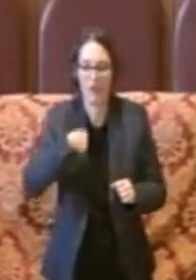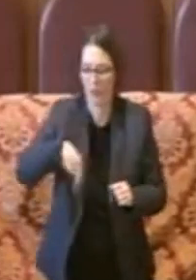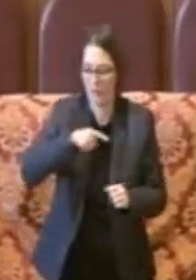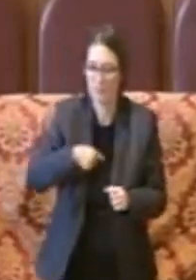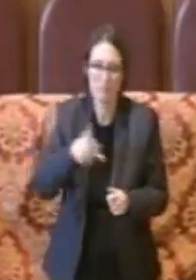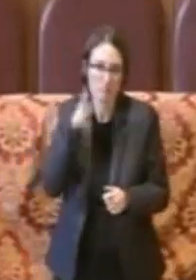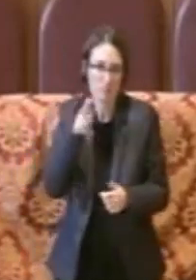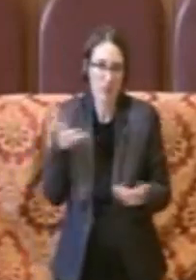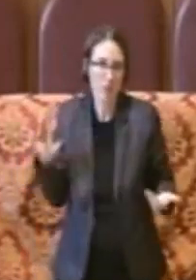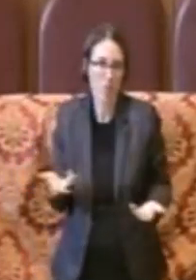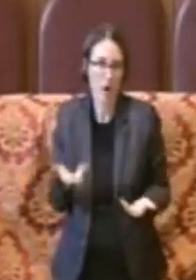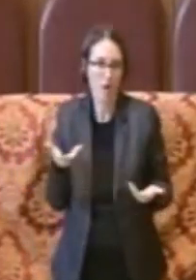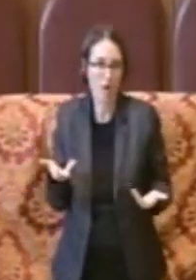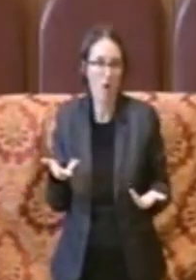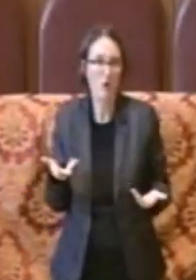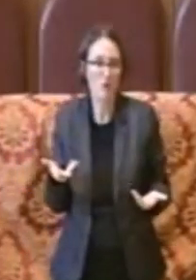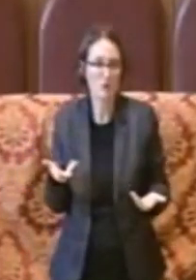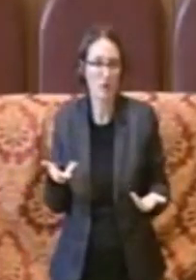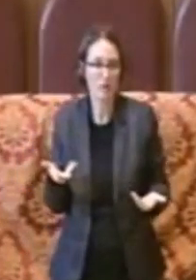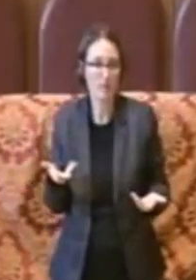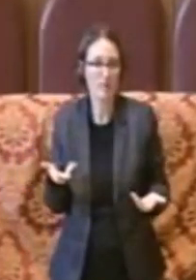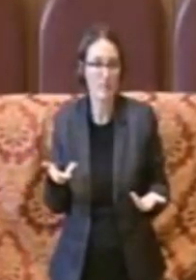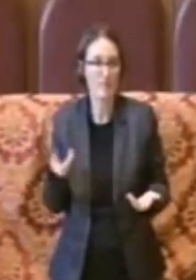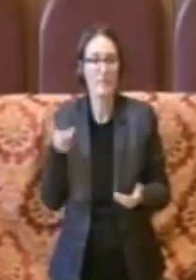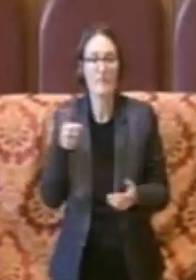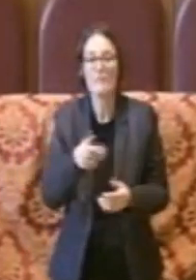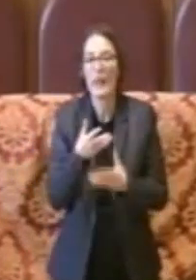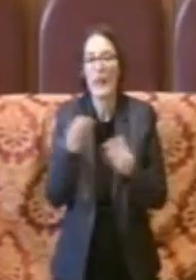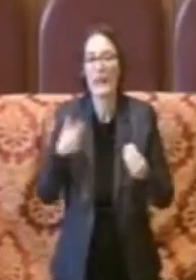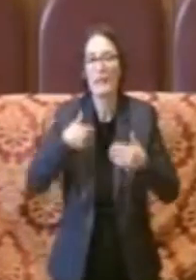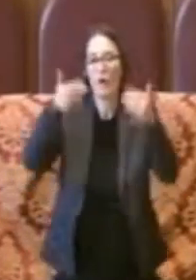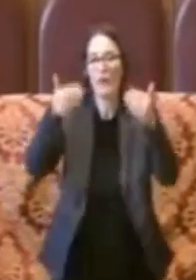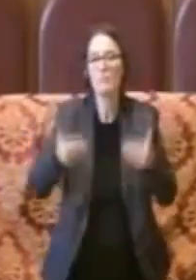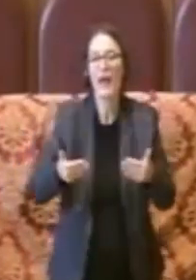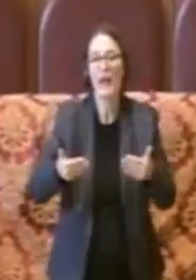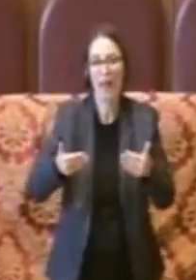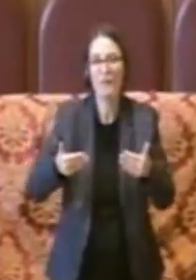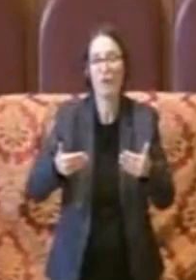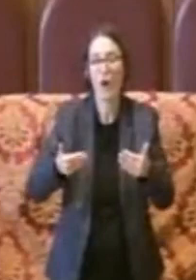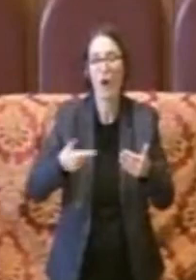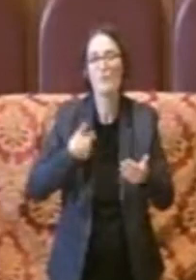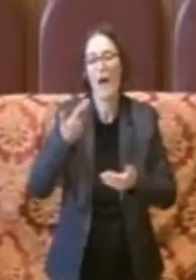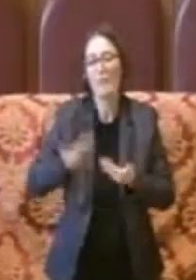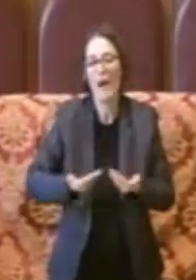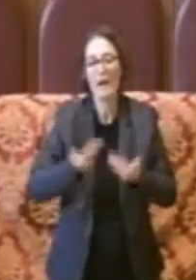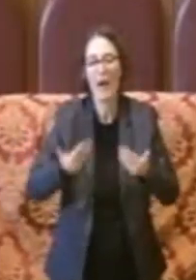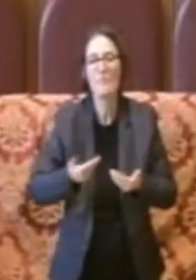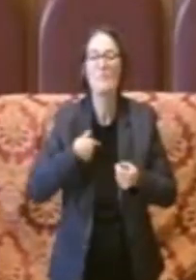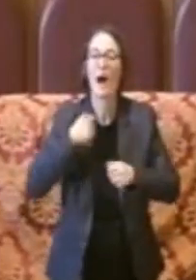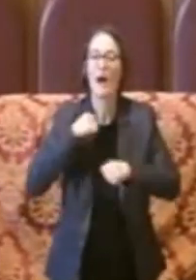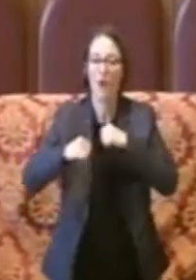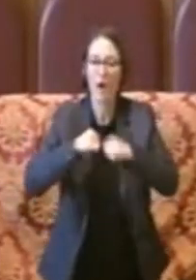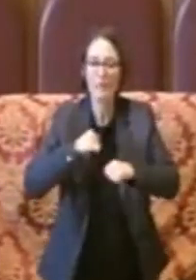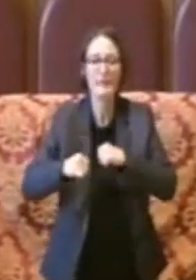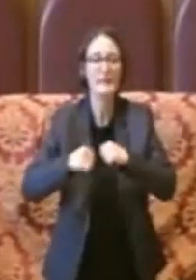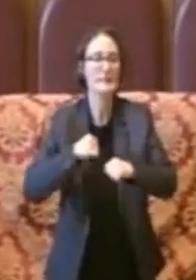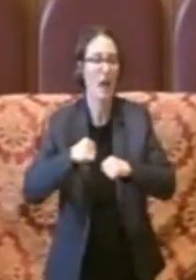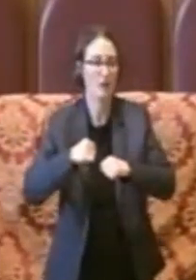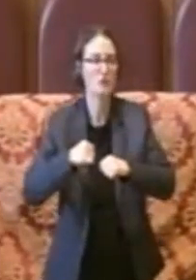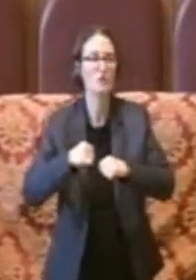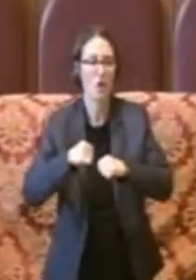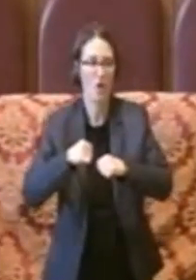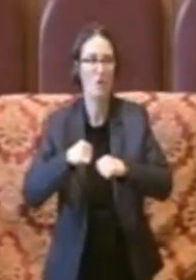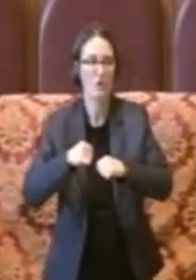Pensiamo soltanto alle nuove piattaforme che mano a mano l'amministrazione ha messo in campo legate